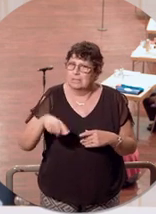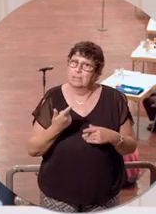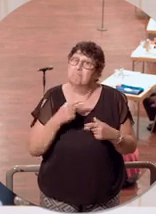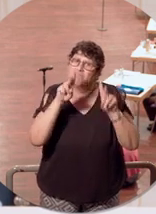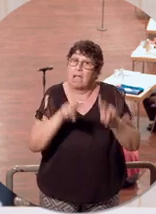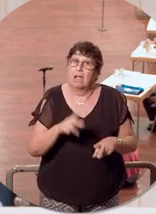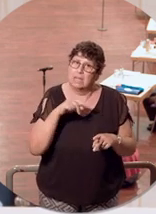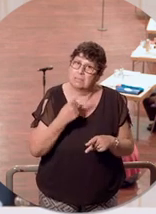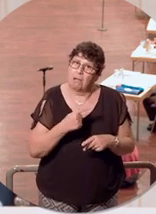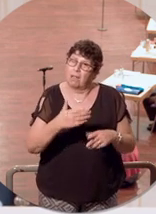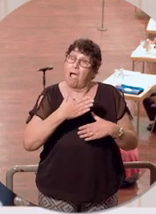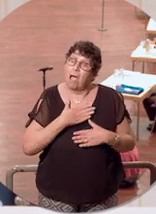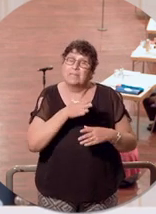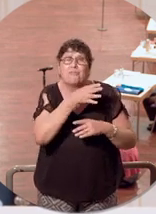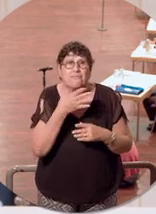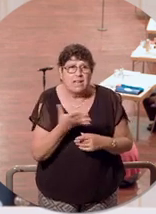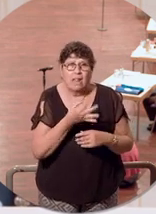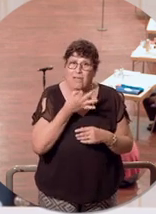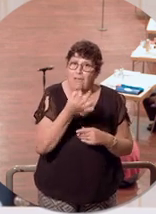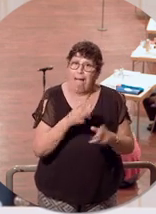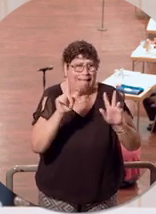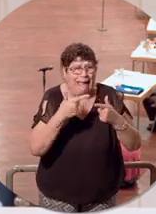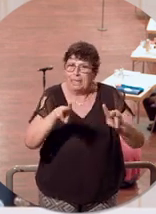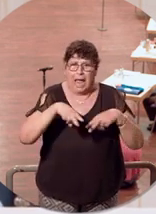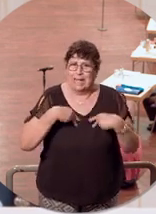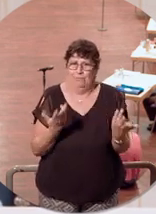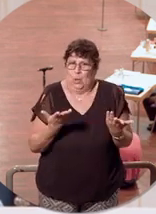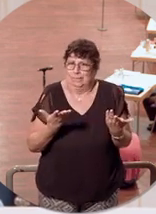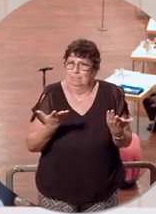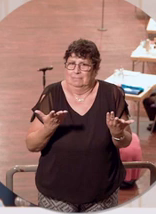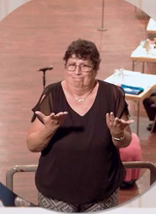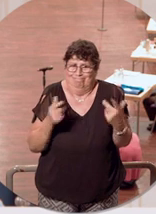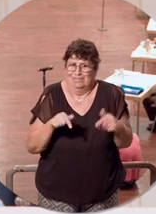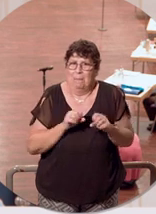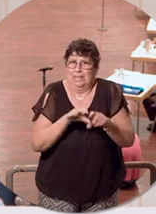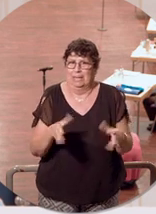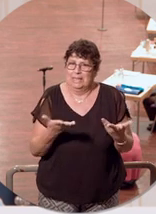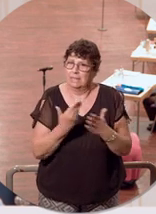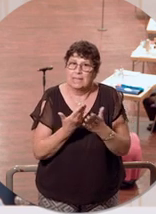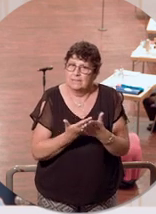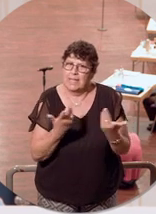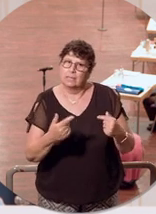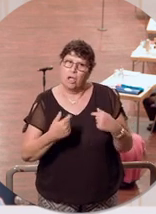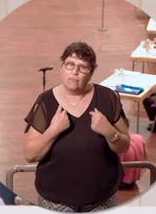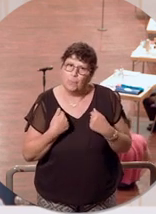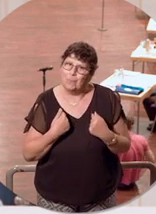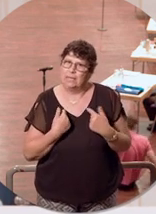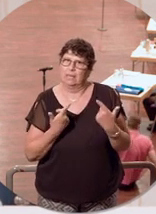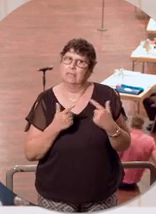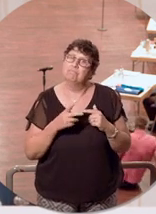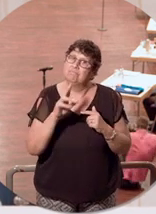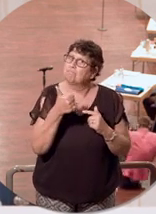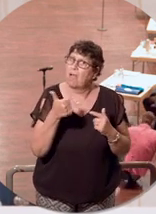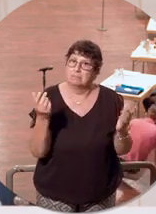halber sagen müssen, wir haben auf viele Fragen keine Antworten in dieser Pandemie. Und deswegen steht für mich an dieser Stelle